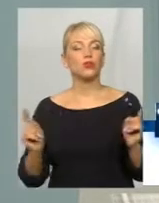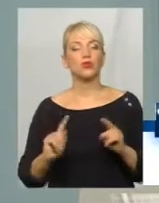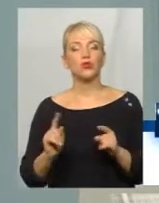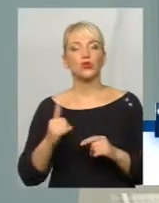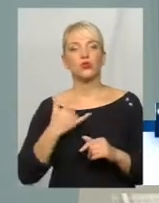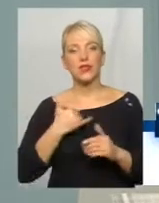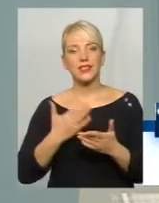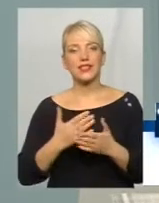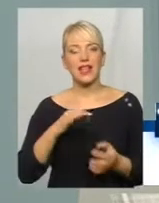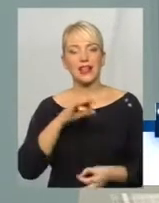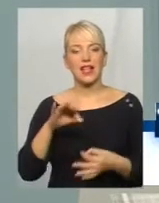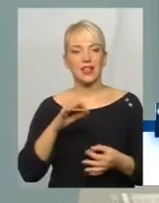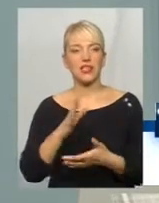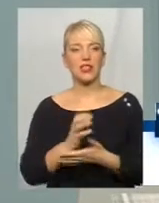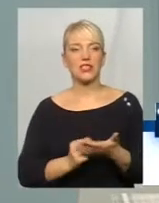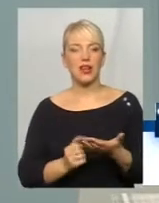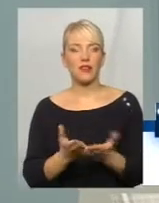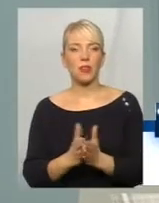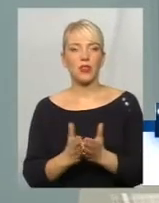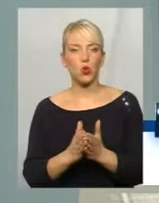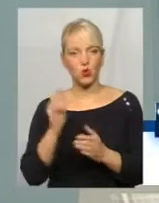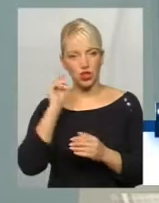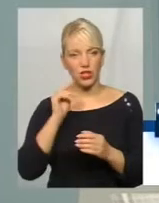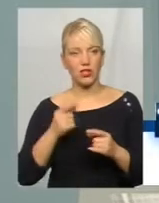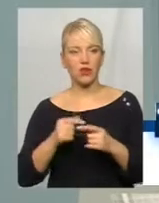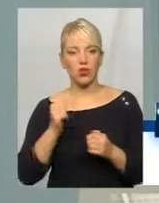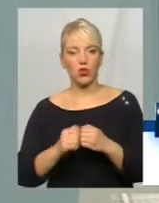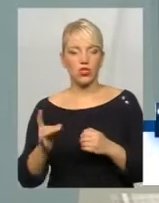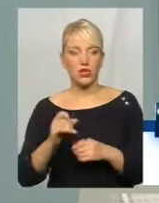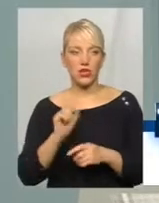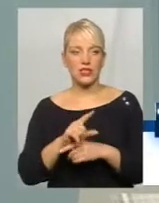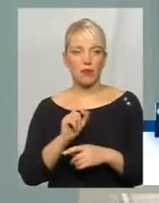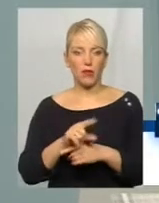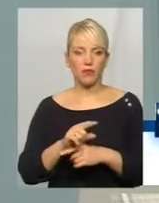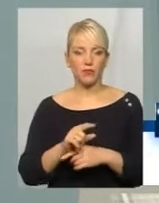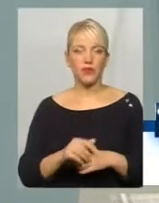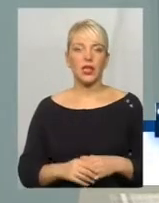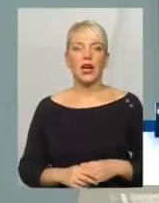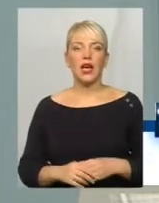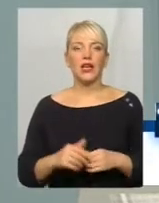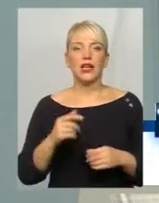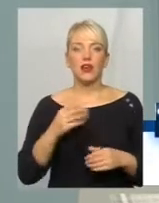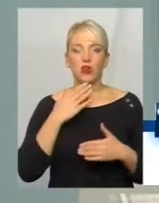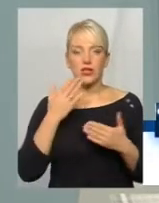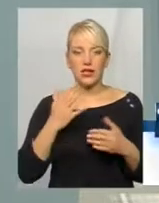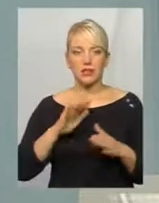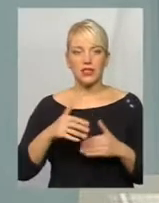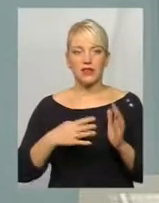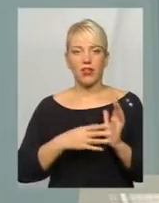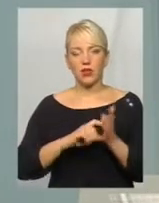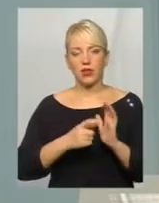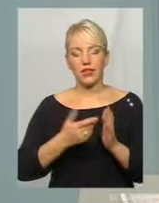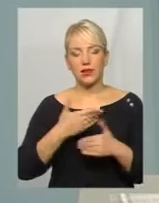у нас є надлишок, резерв підручників, кожного разу вони замовляються з невеликим резервом. Останнє, от для 9 класу, ми